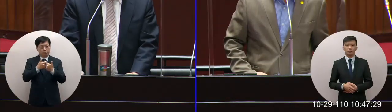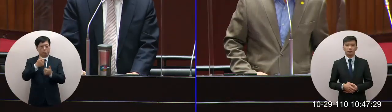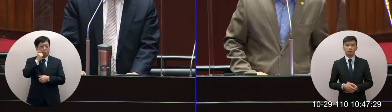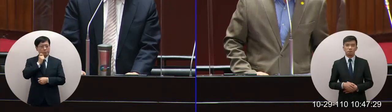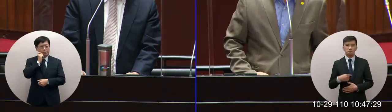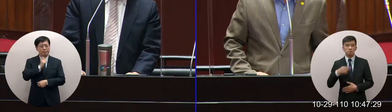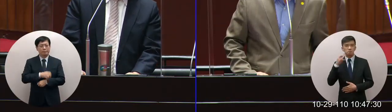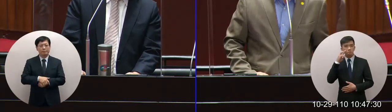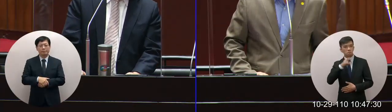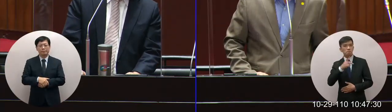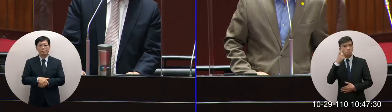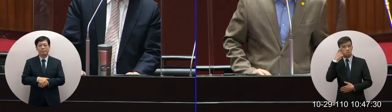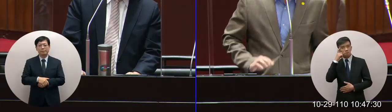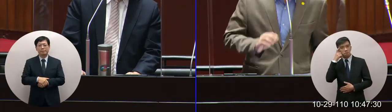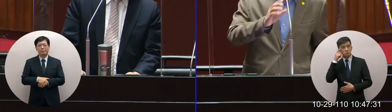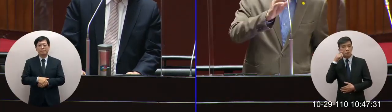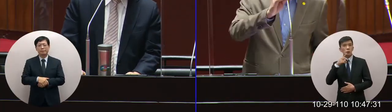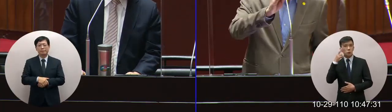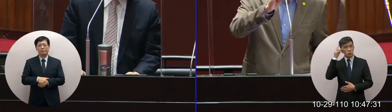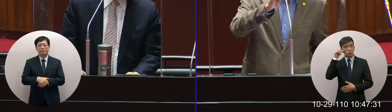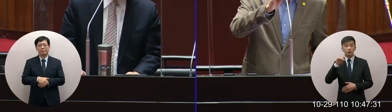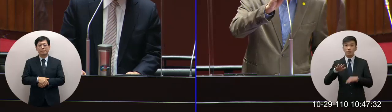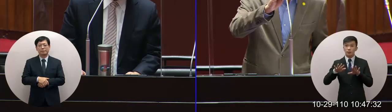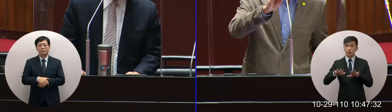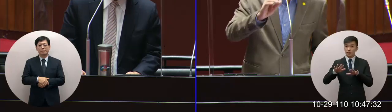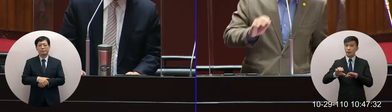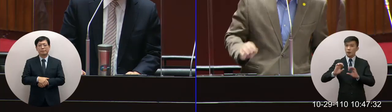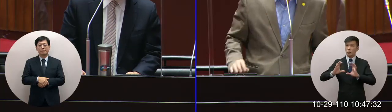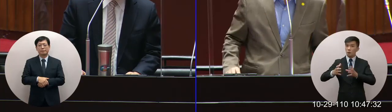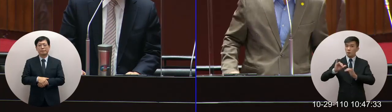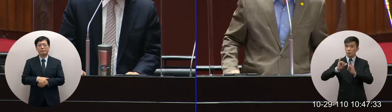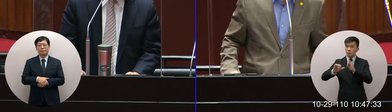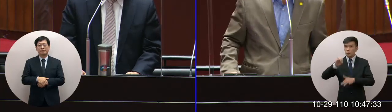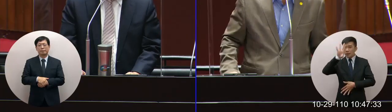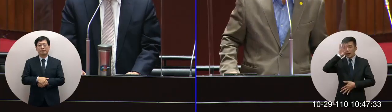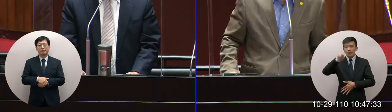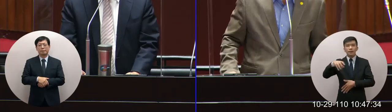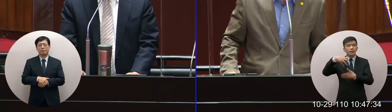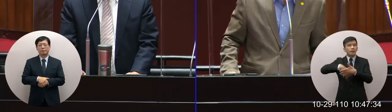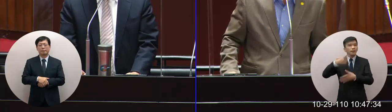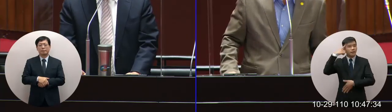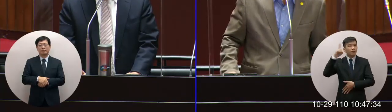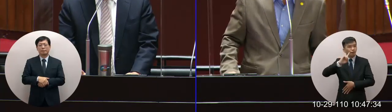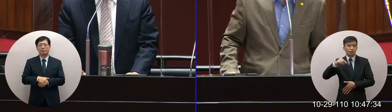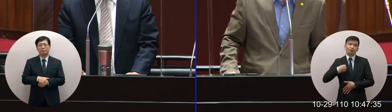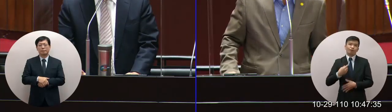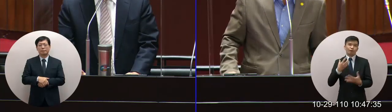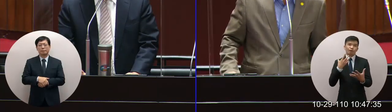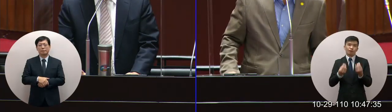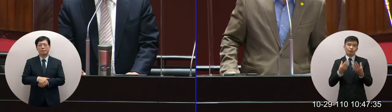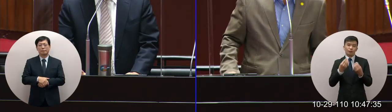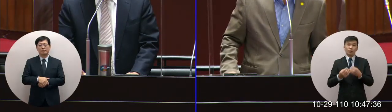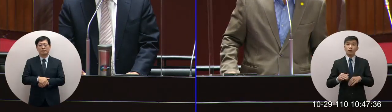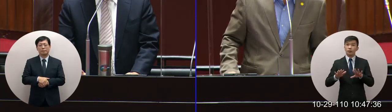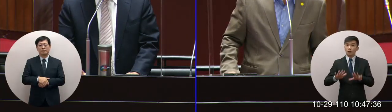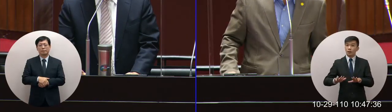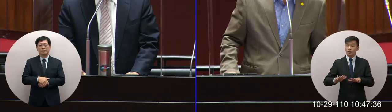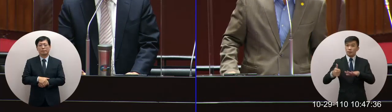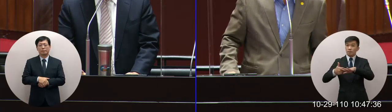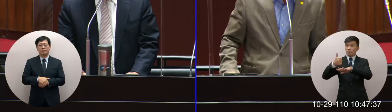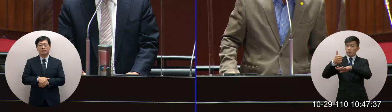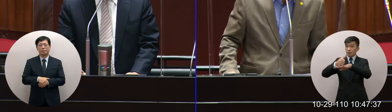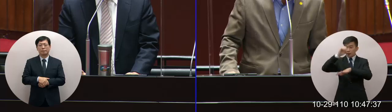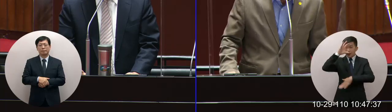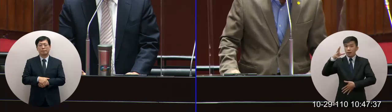我就覺得說現在這個國民黨我真的是沒有辦法理解尤其現在的國民黨黨主席朱立倫